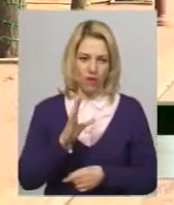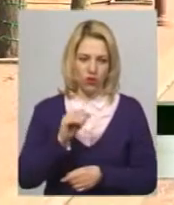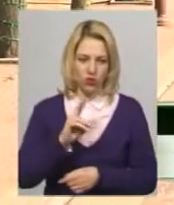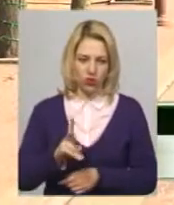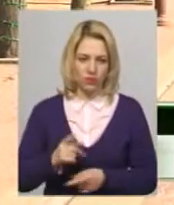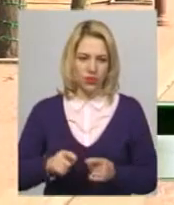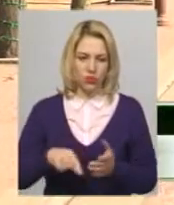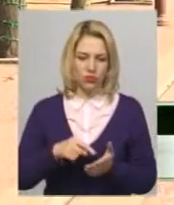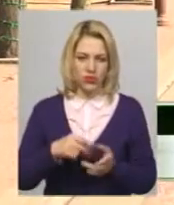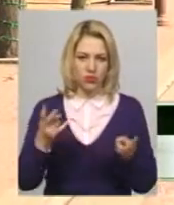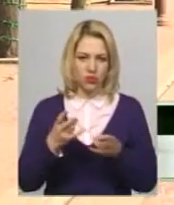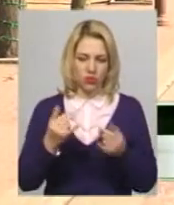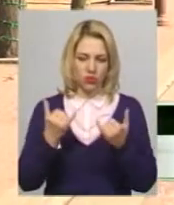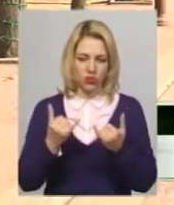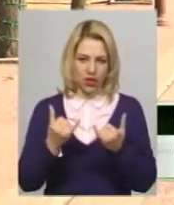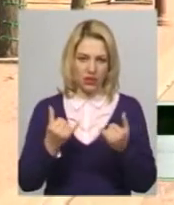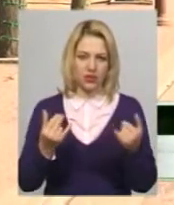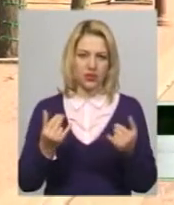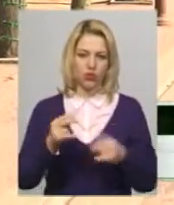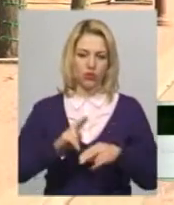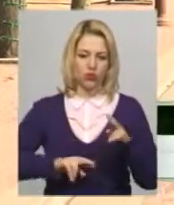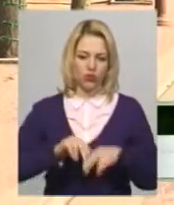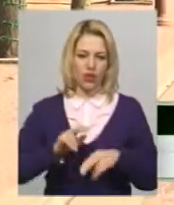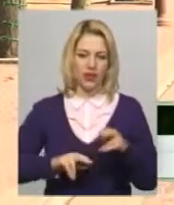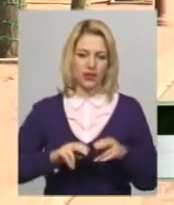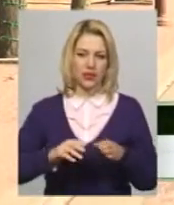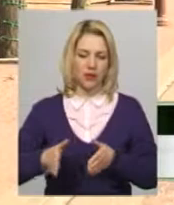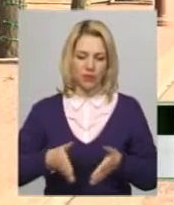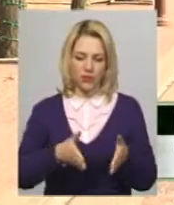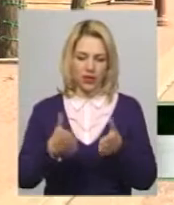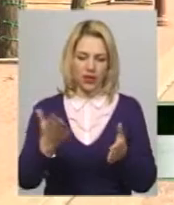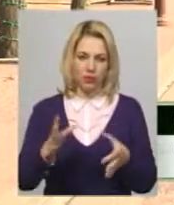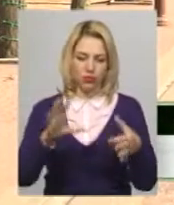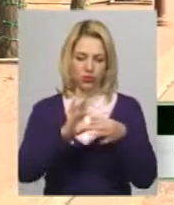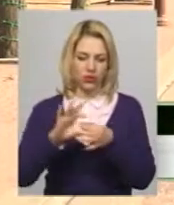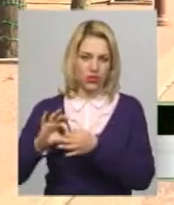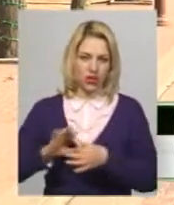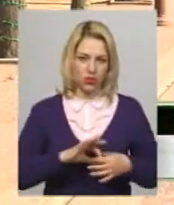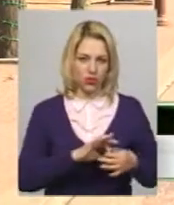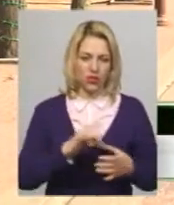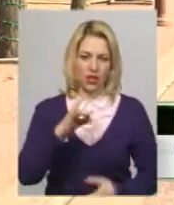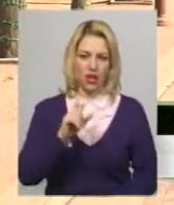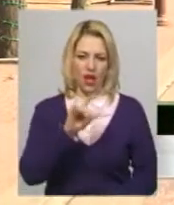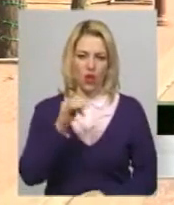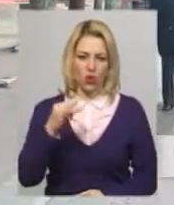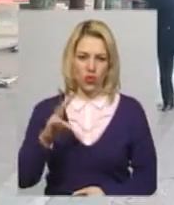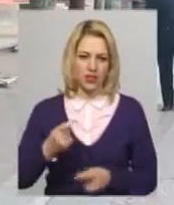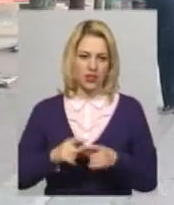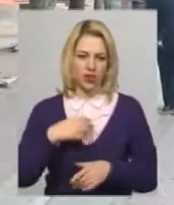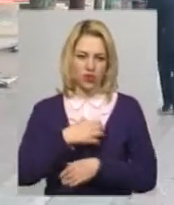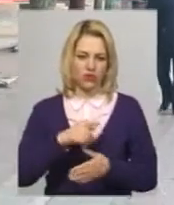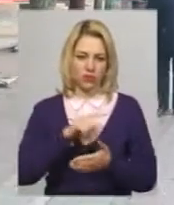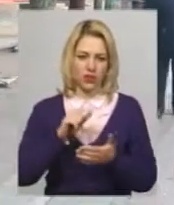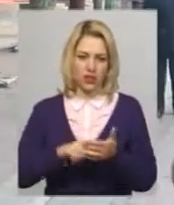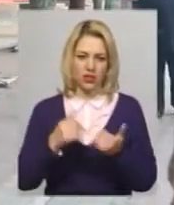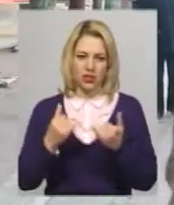у місті потрібно збудувати магістралі, які з'єднуватимуть між собою мікрорайони. Це ключові питання. Цього